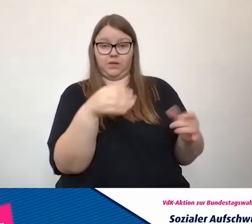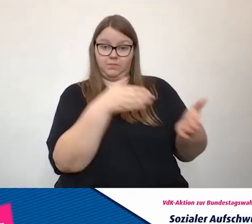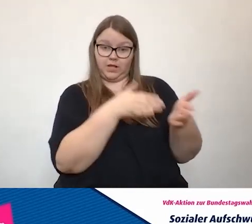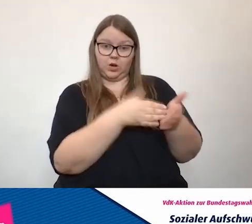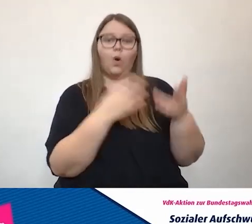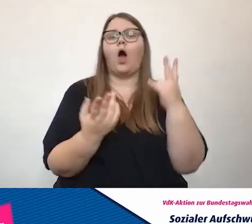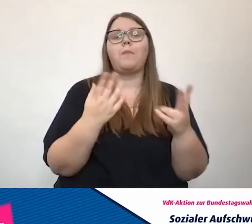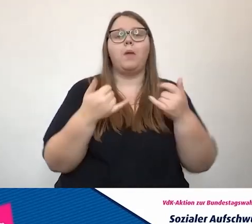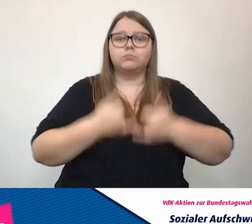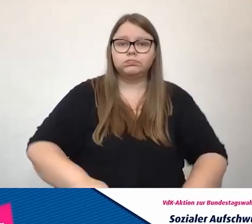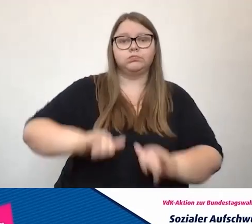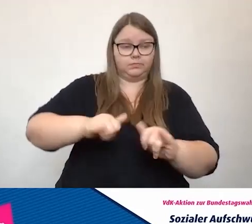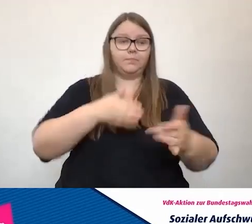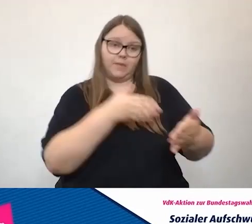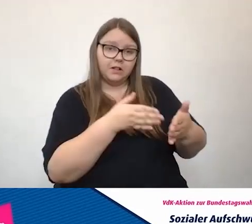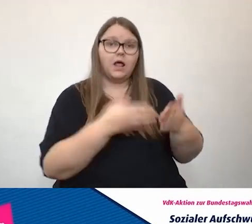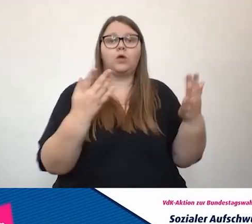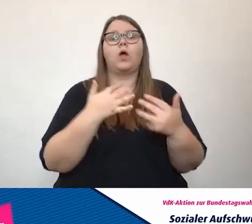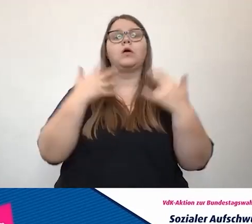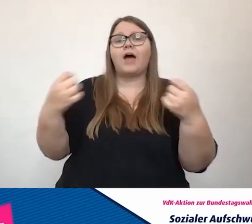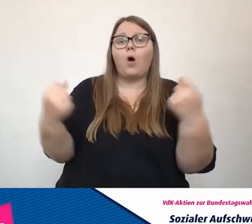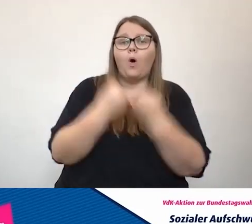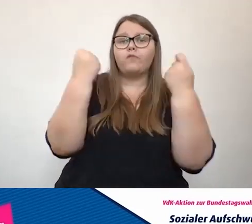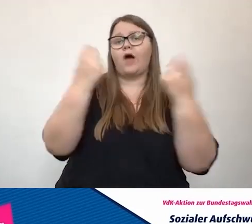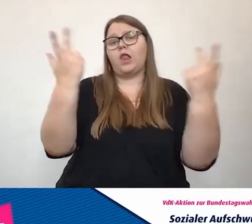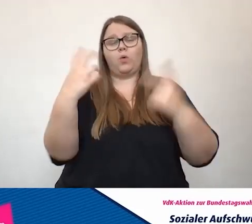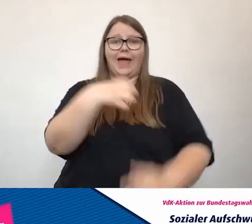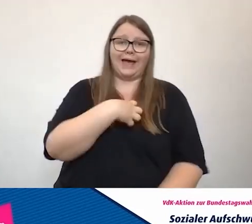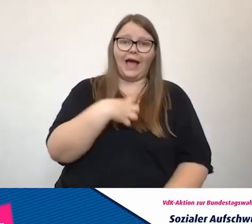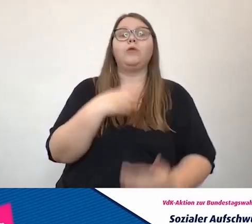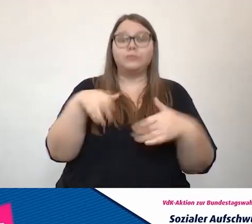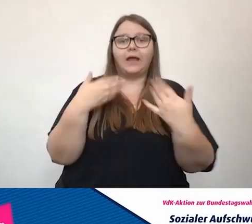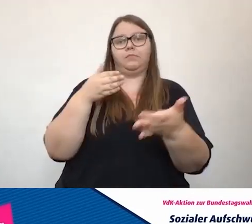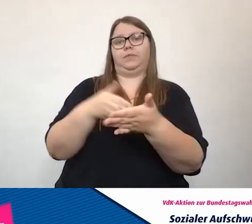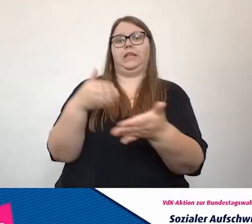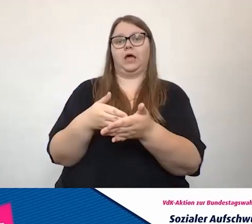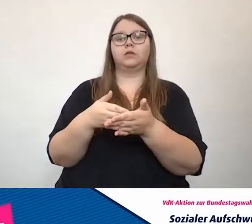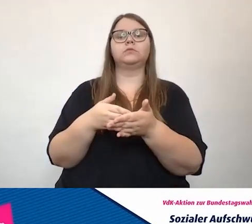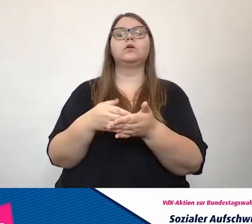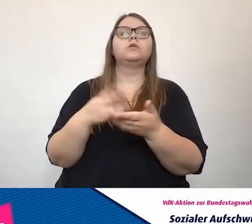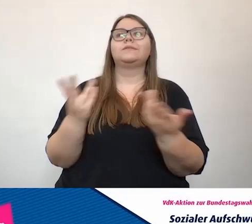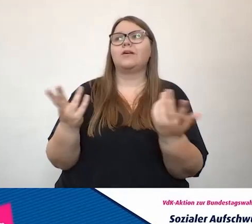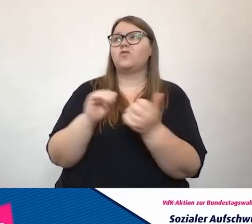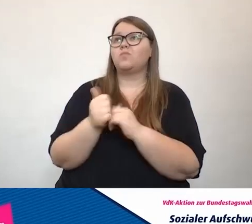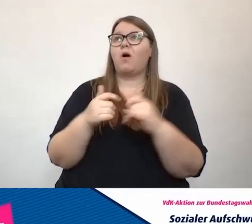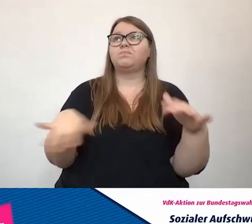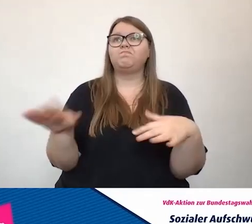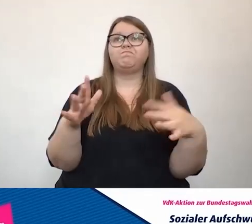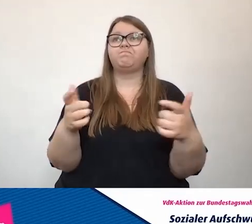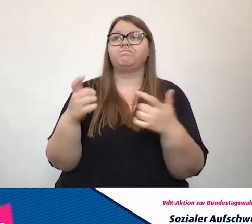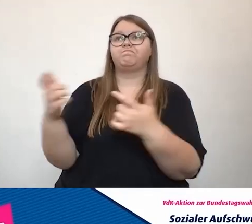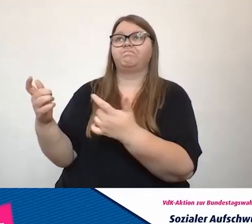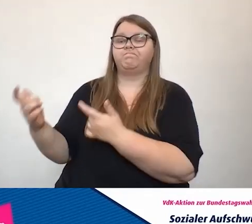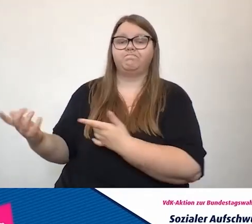egal ob sie von Geburt an ihre Behinderung haben oder nach einem Unfall, nach einer Erkrankung, ist es einfach immer noch zu schwierig, Sport zu machen. Der Einstieg